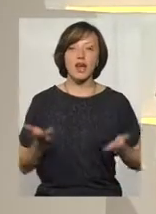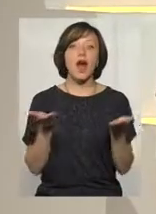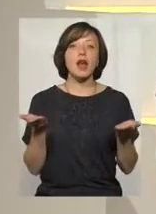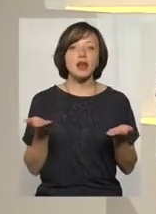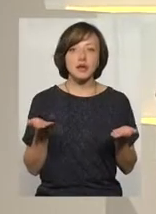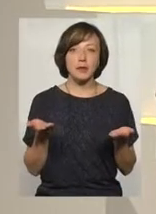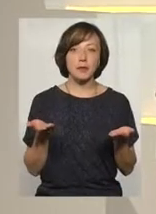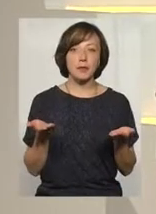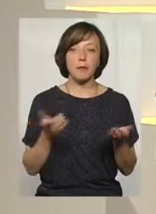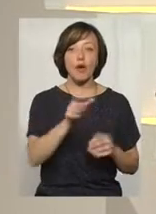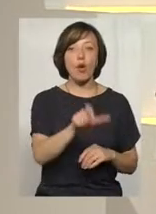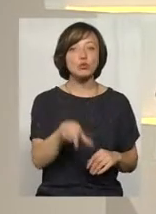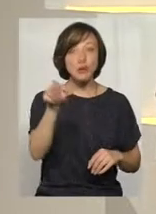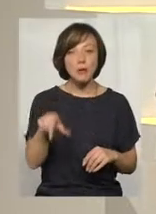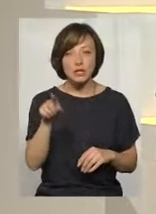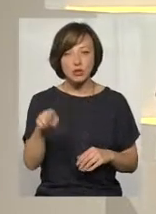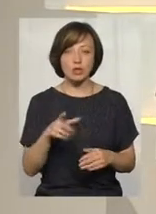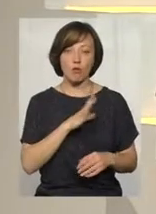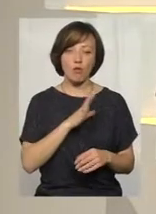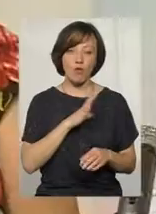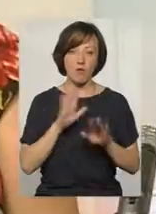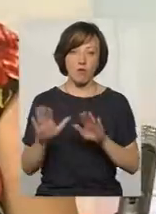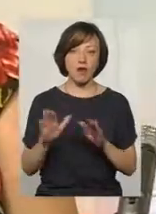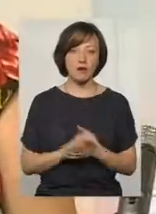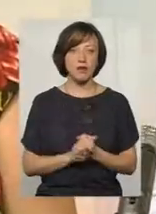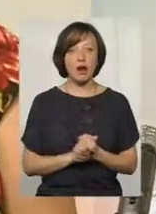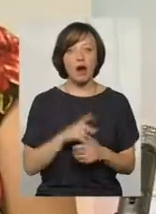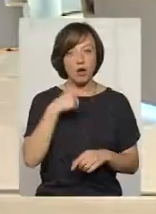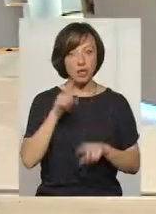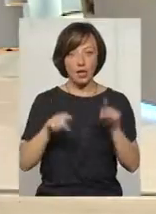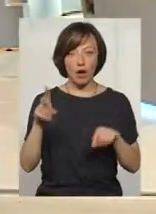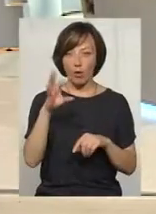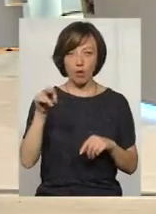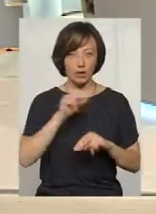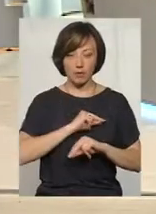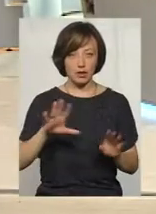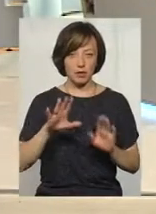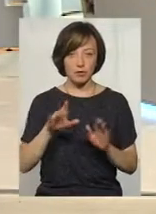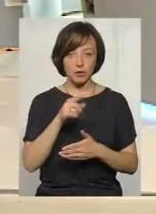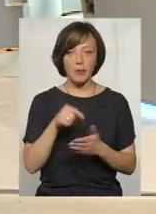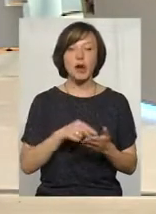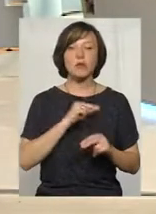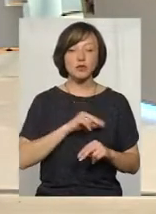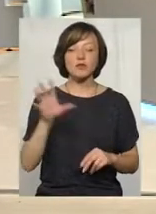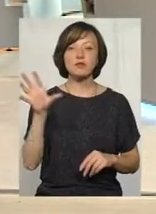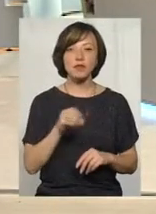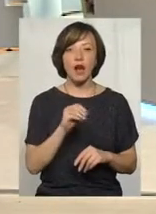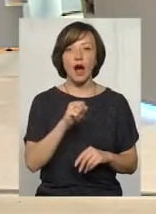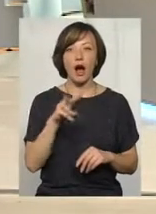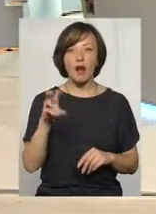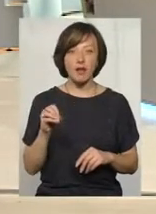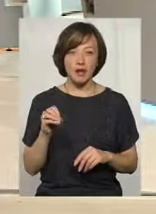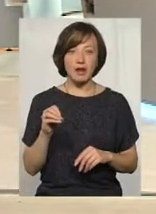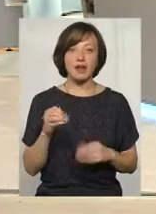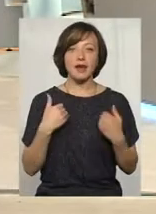особистості там бували. Але кажуть, що деякі QR-коди не проживають. Вони працюють усі. Звичайно,